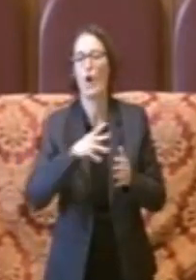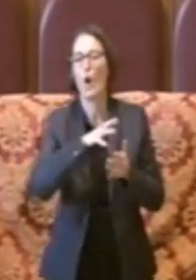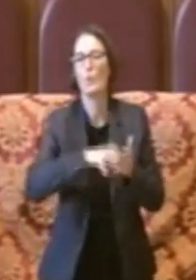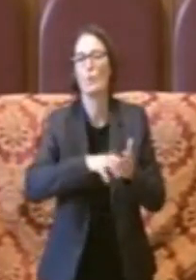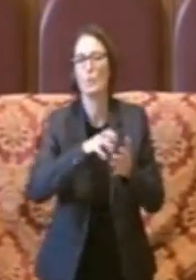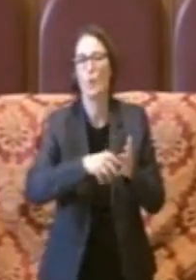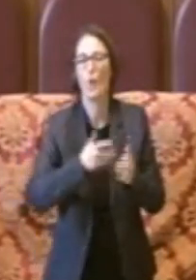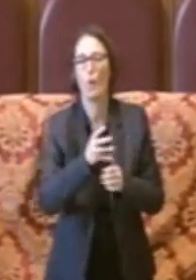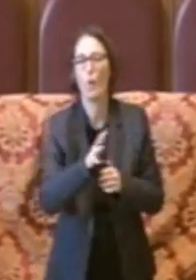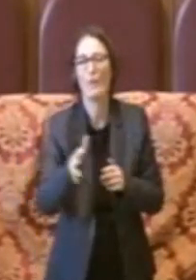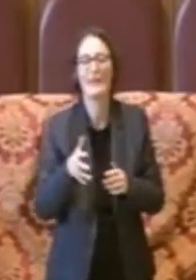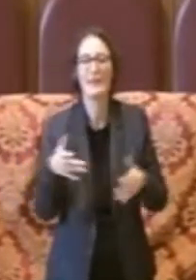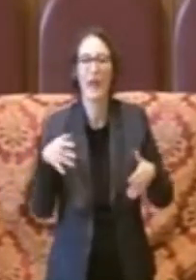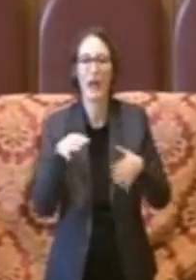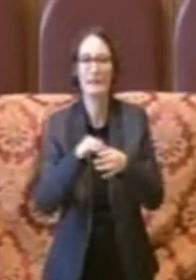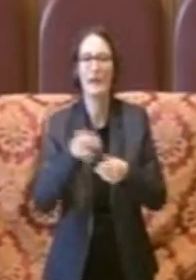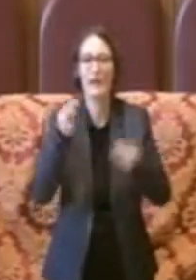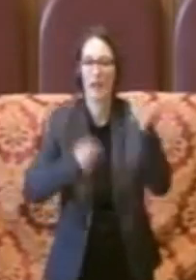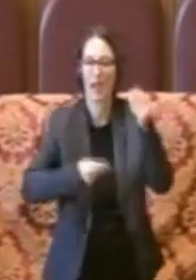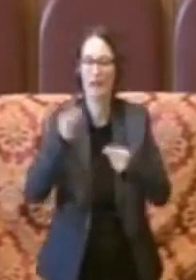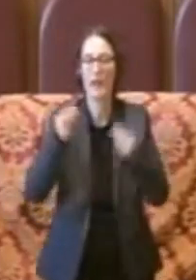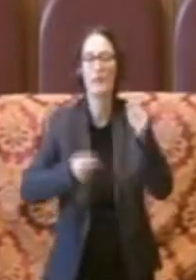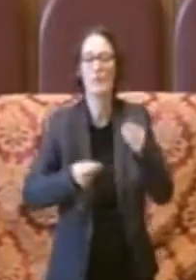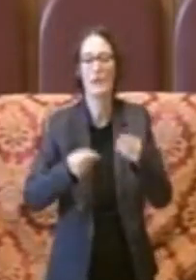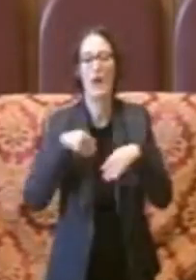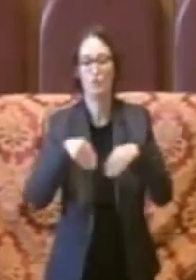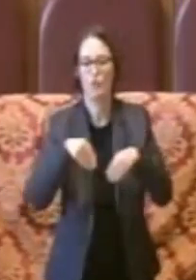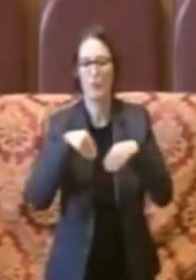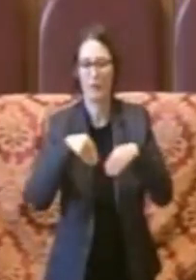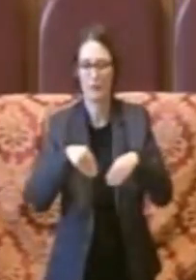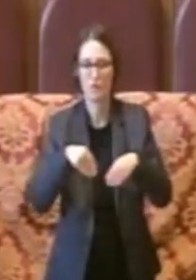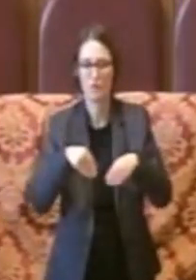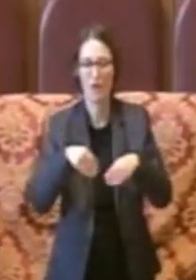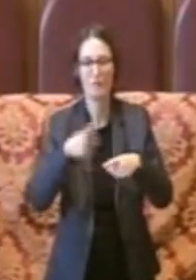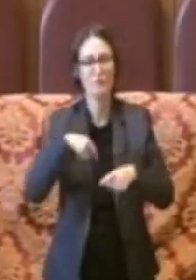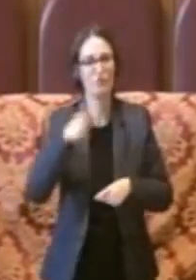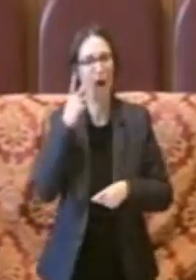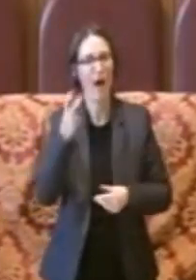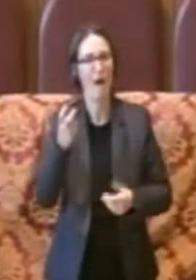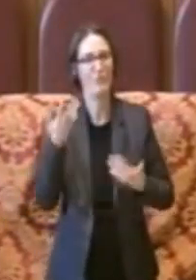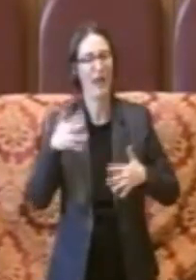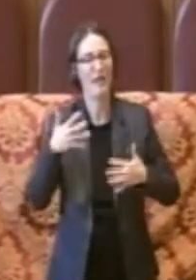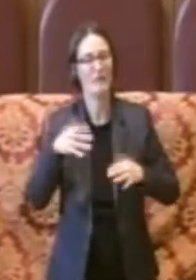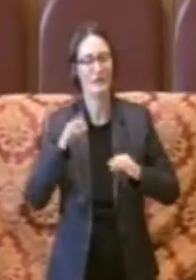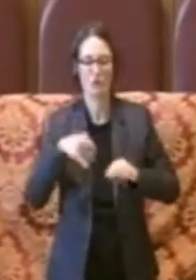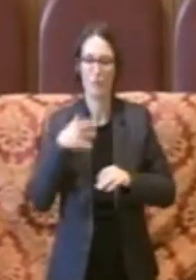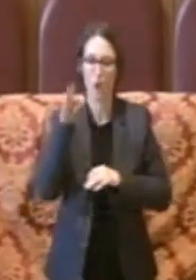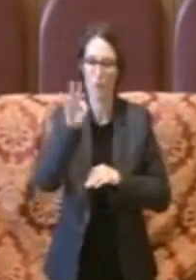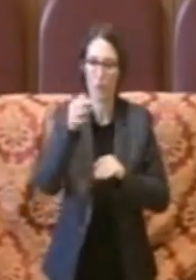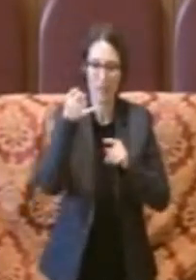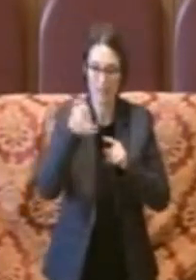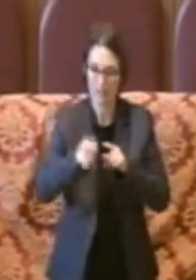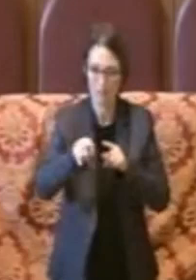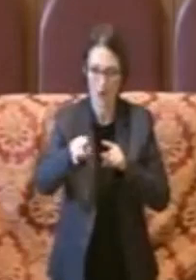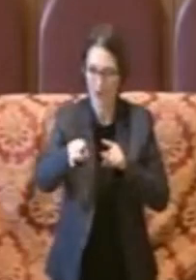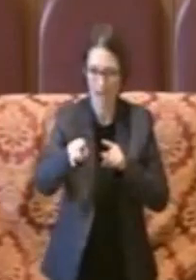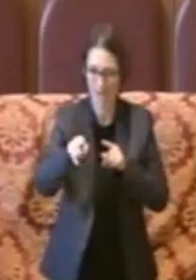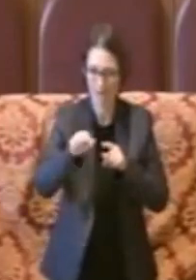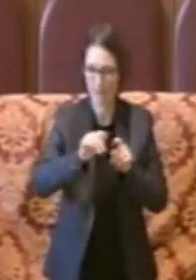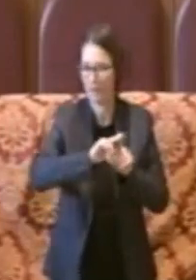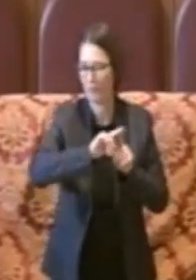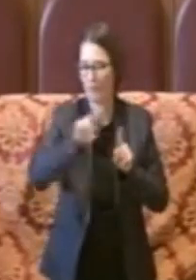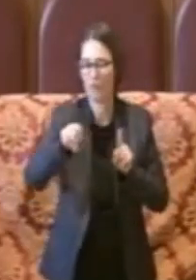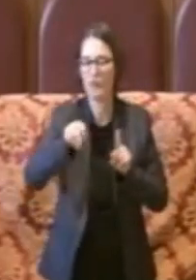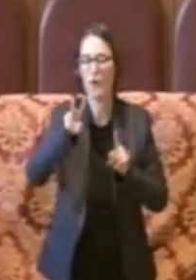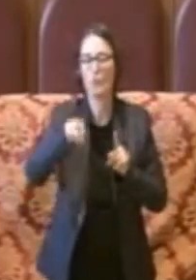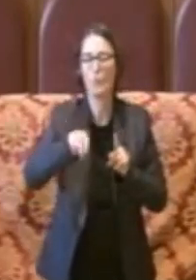legati al bilancio partecipativo è quello di prevedere appunto come obiettivo finale entro il 2025